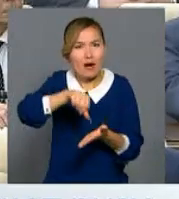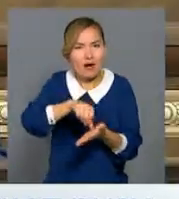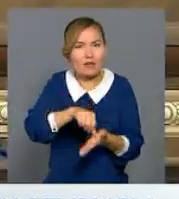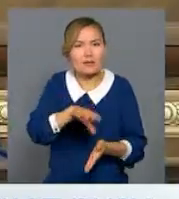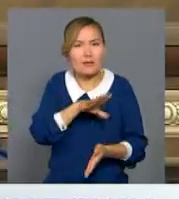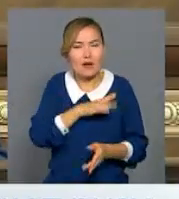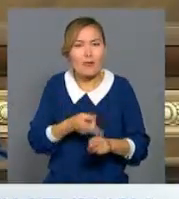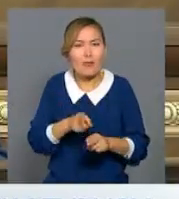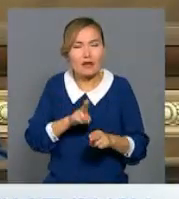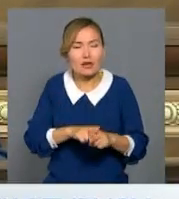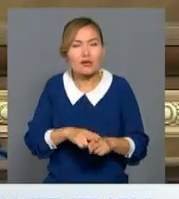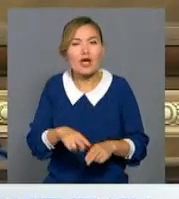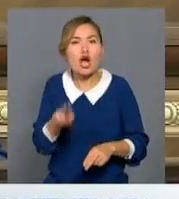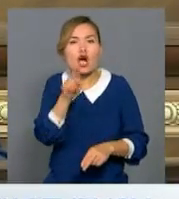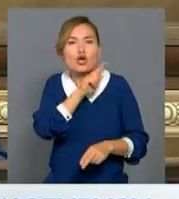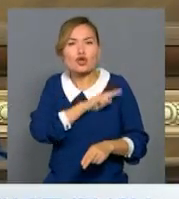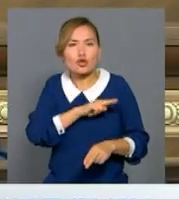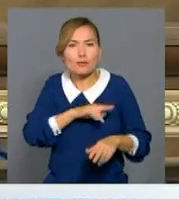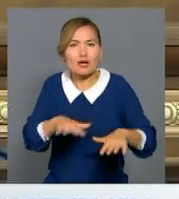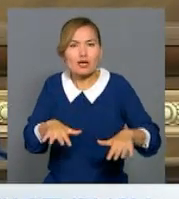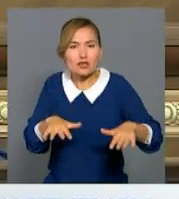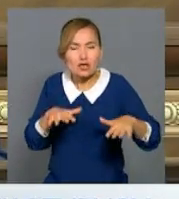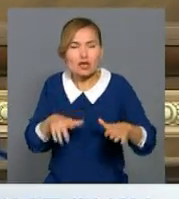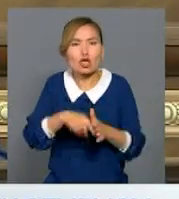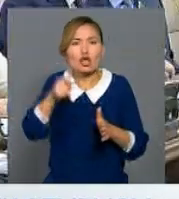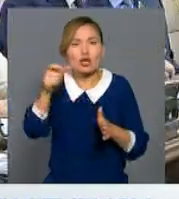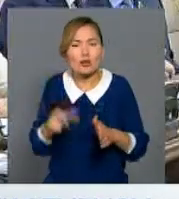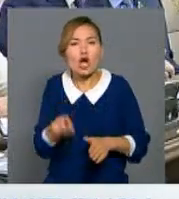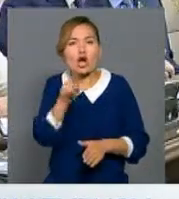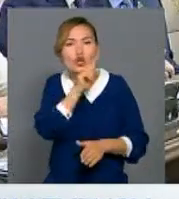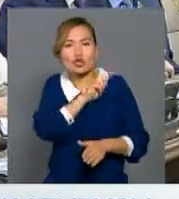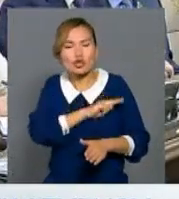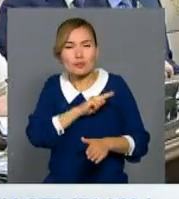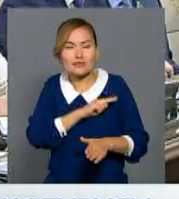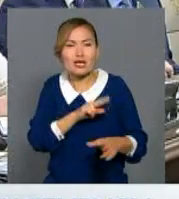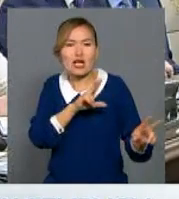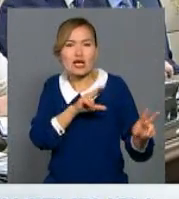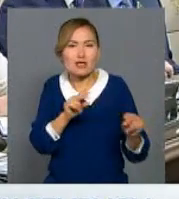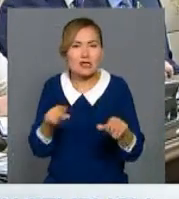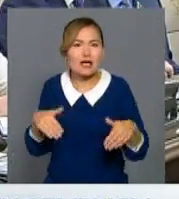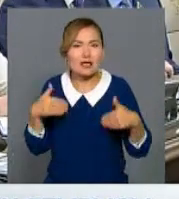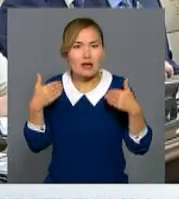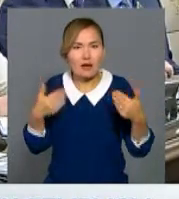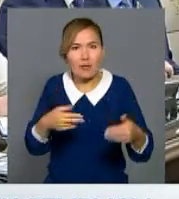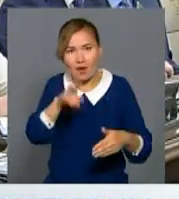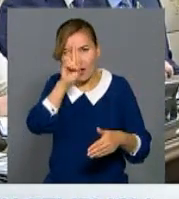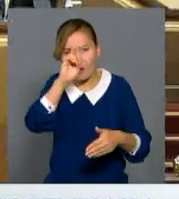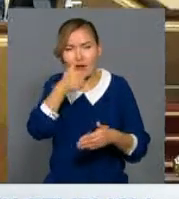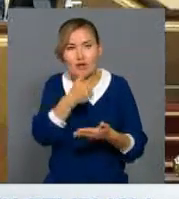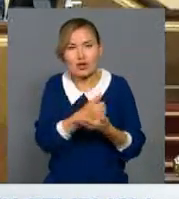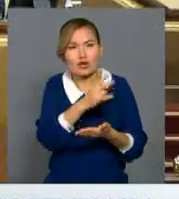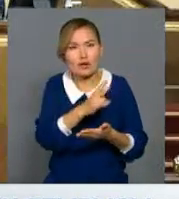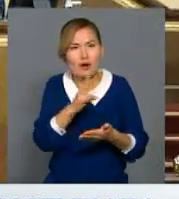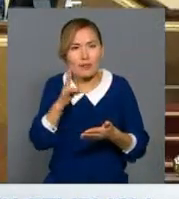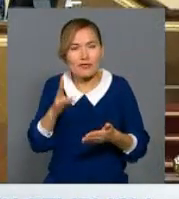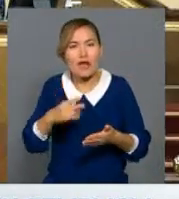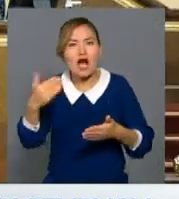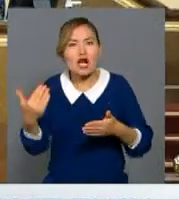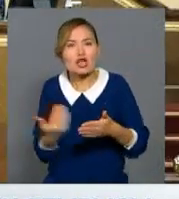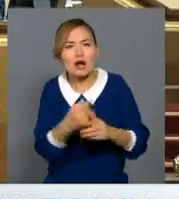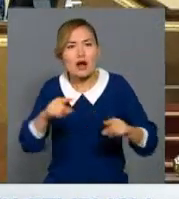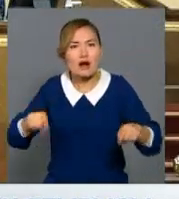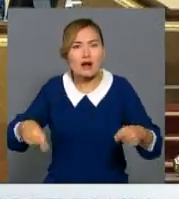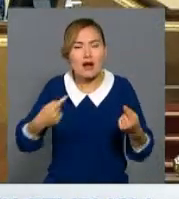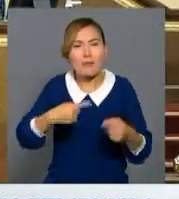Әлбасы қызметтеріне қайта үріскен депутаттардың жұмысына сәттіліп тіліп, нақты тапсырмалар жүктеді. Нұрсултан Назарбаев әсіресе жанғырудың